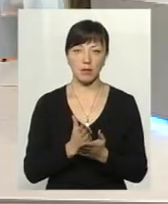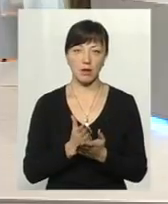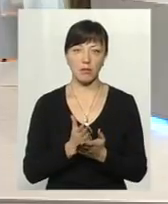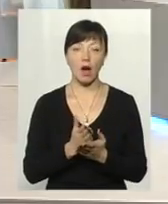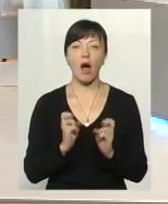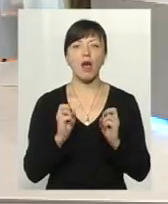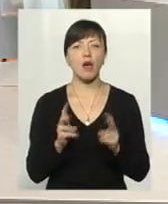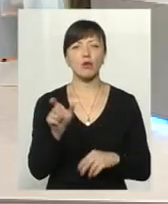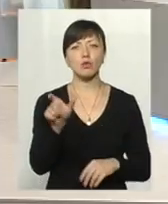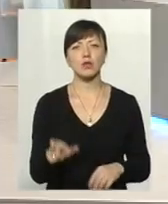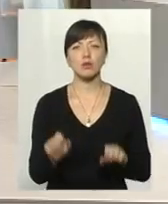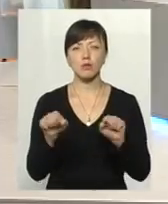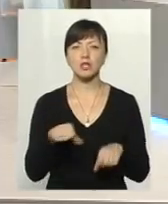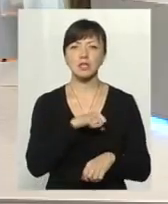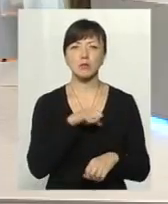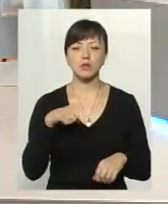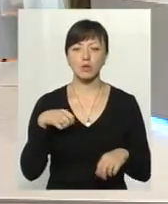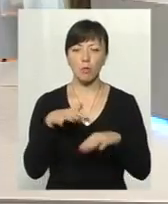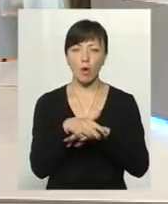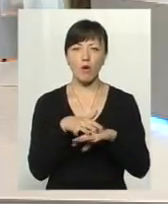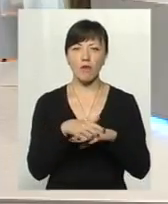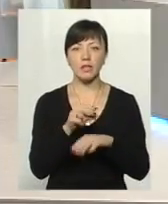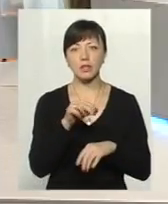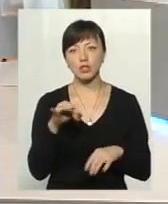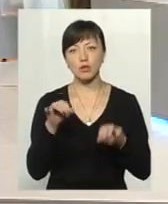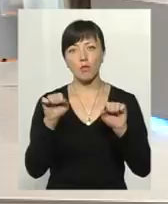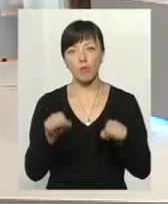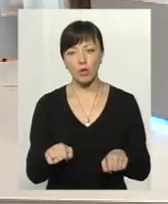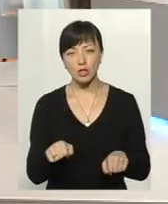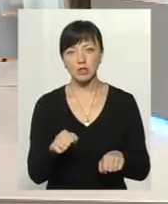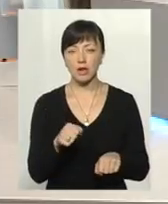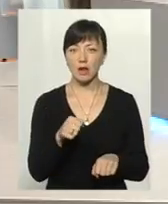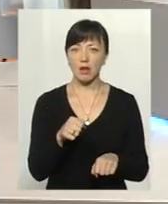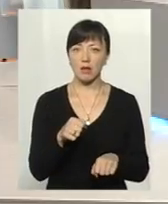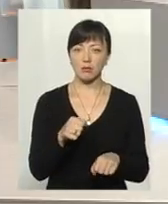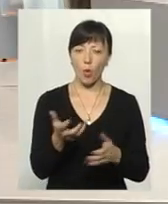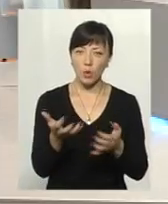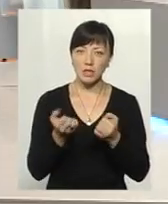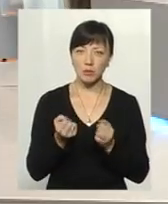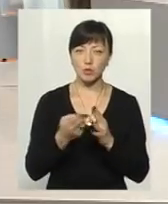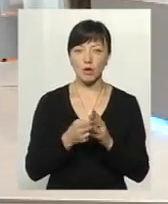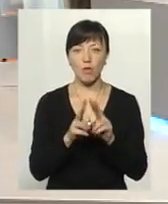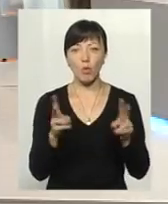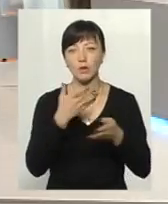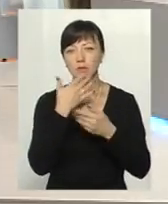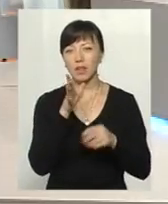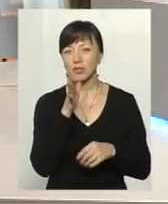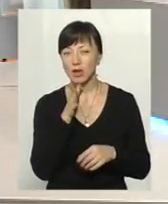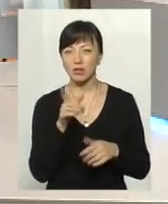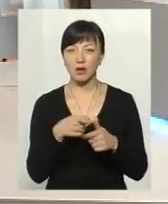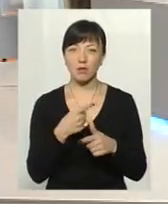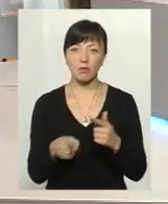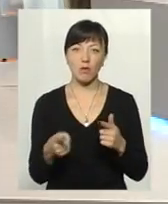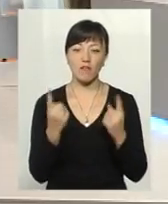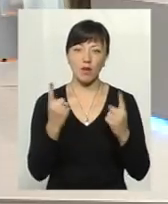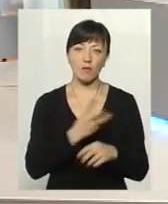А як людина може самостійно прорахувати, чи може вона претендувати на субсидію? До прикладу, в когось немає часу, чи немає